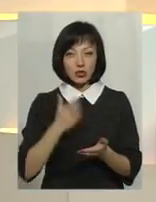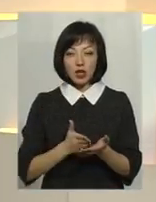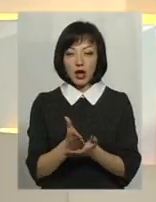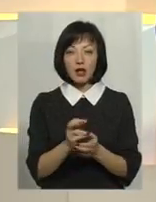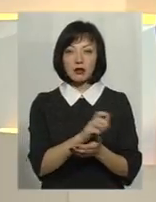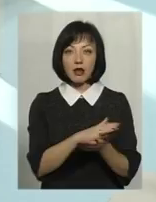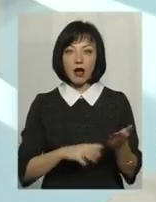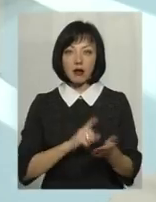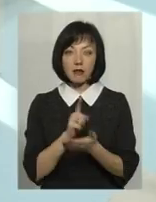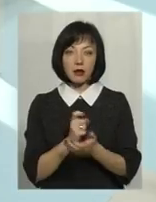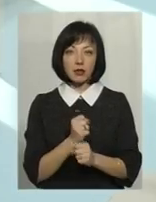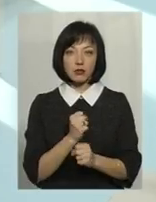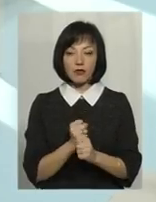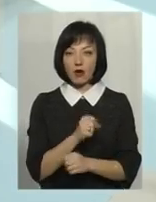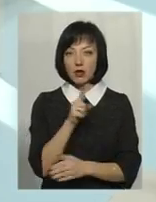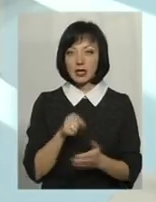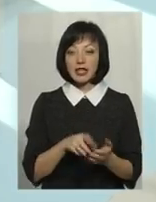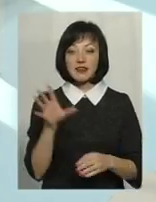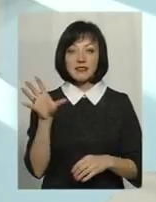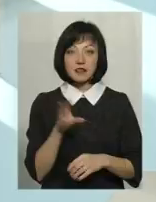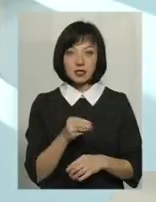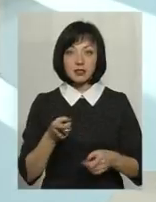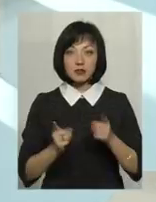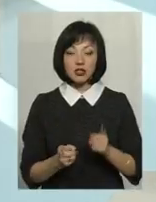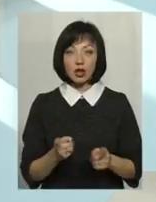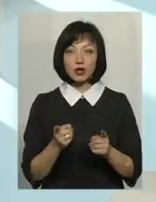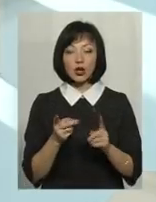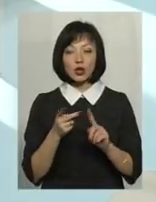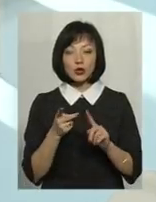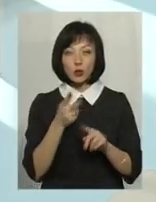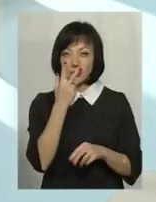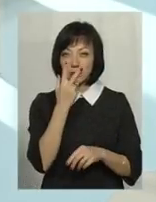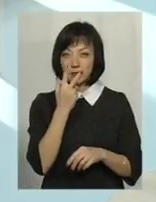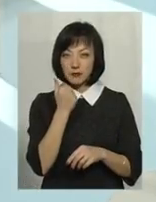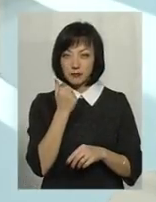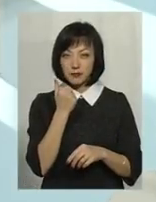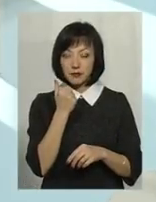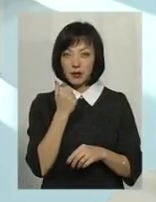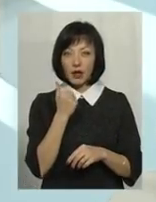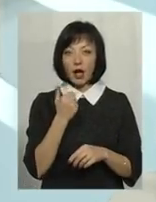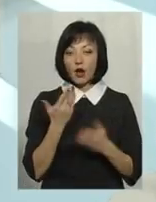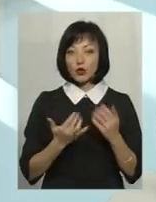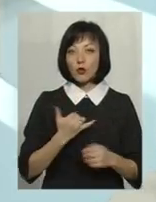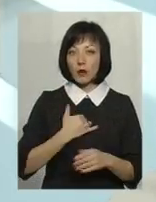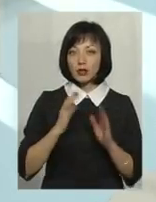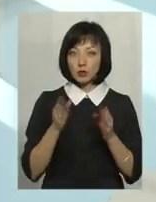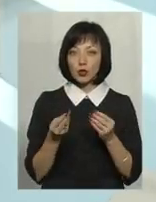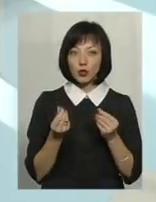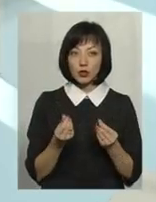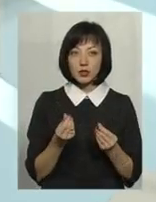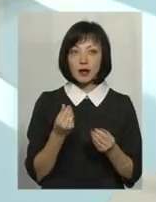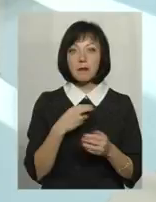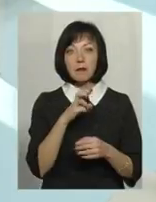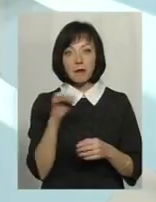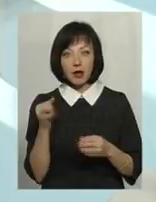це все може працювати? буде далі працювати. І всі, звичайно, ще другий такий стереотив, всі думають, що, а якщо в мене будуть кошти, от в мене були б